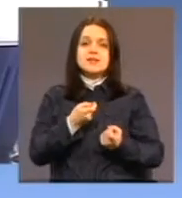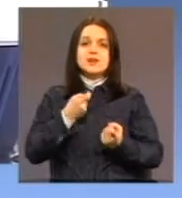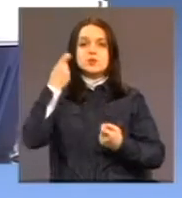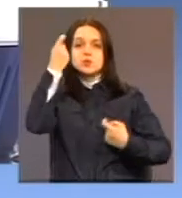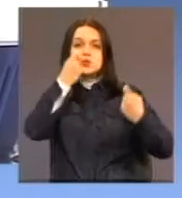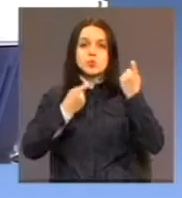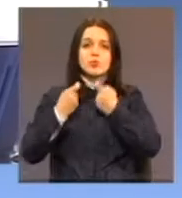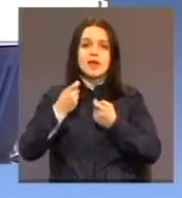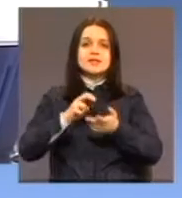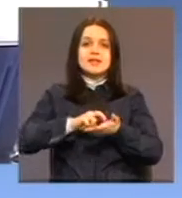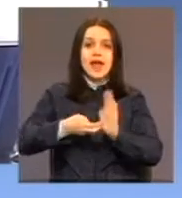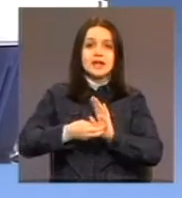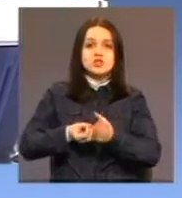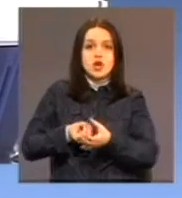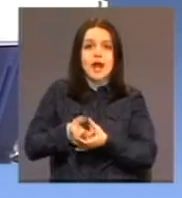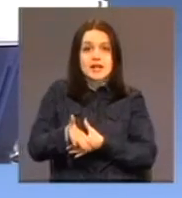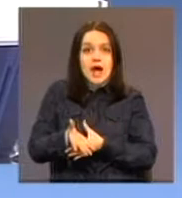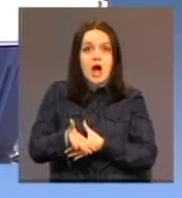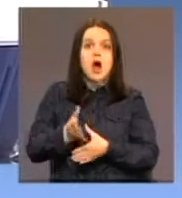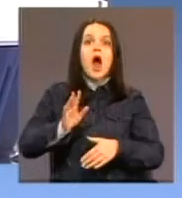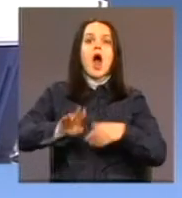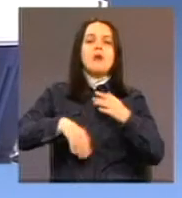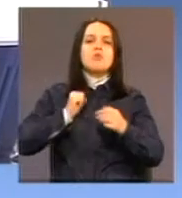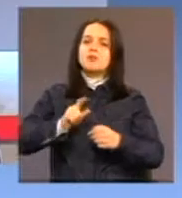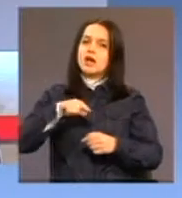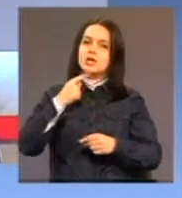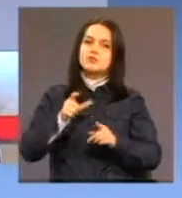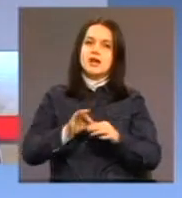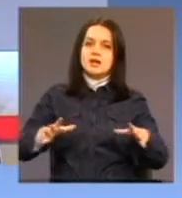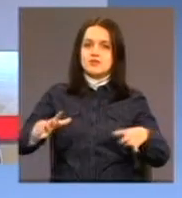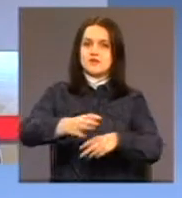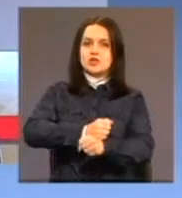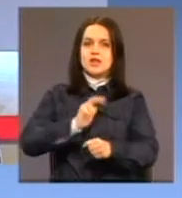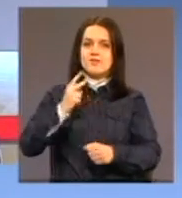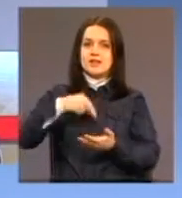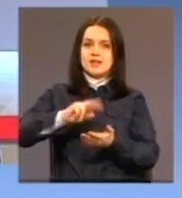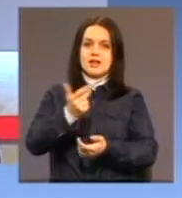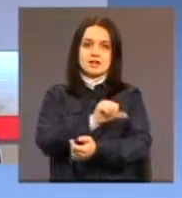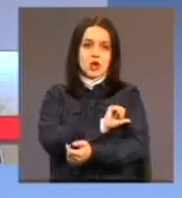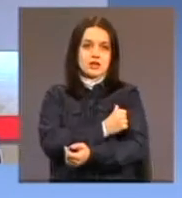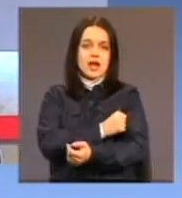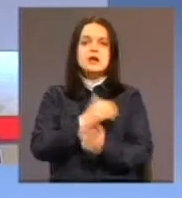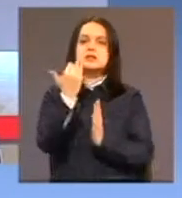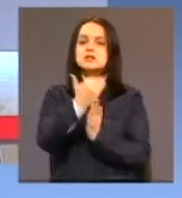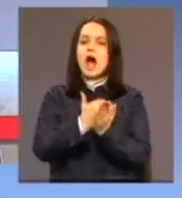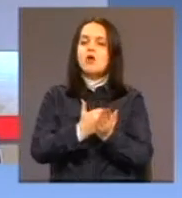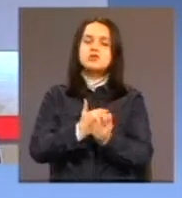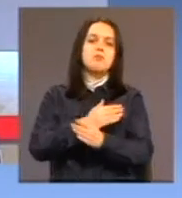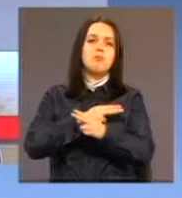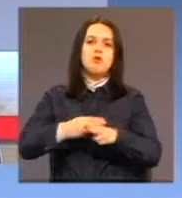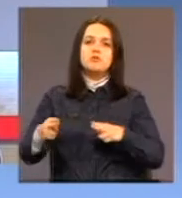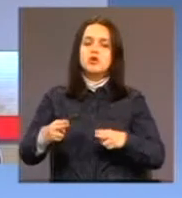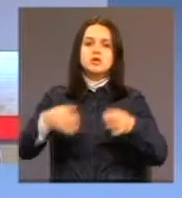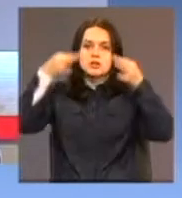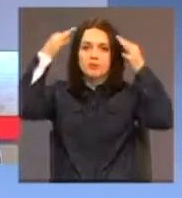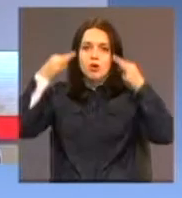tehničku implementaciju. Moram reći, evo, završetak 2013. godine, da se zakon i u potpunosti poštuje zakonske